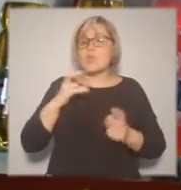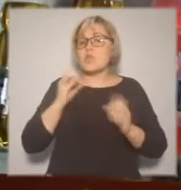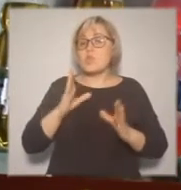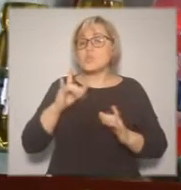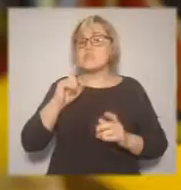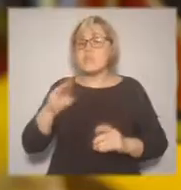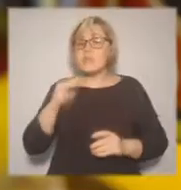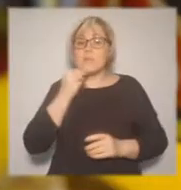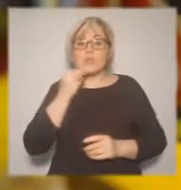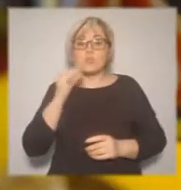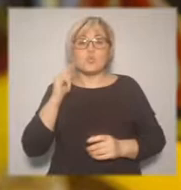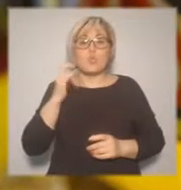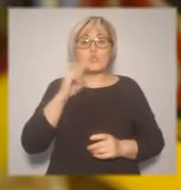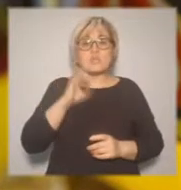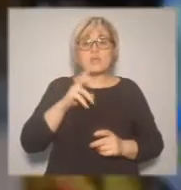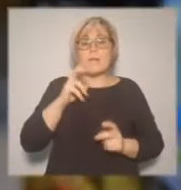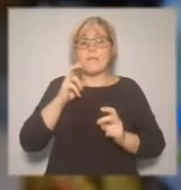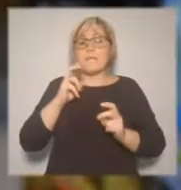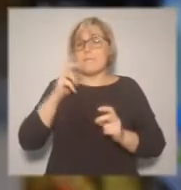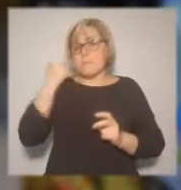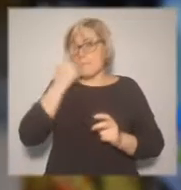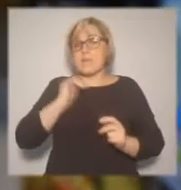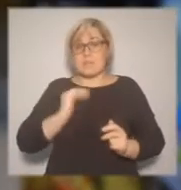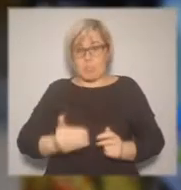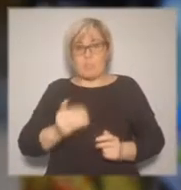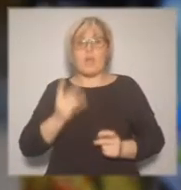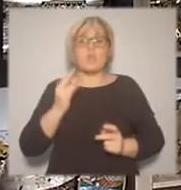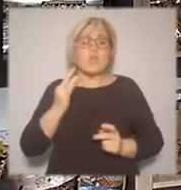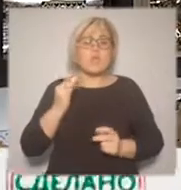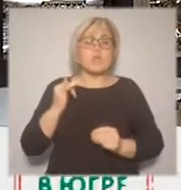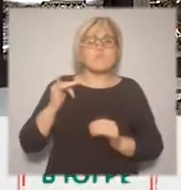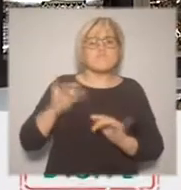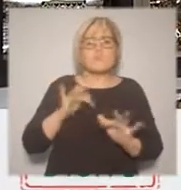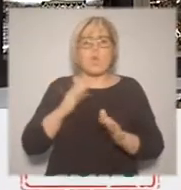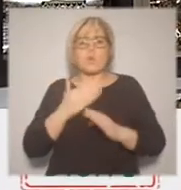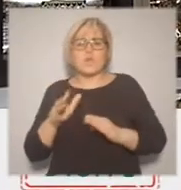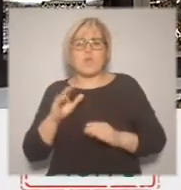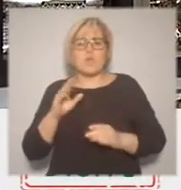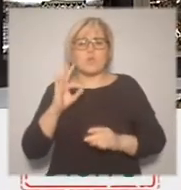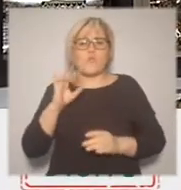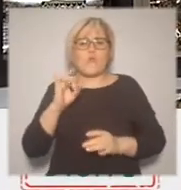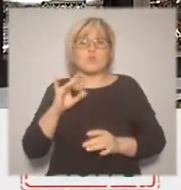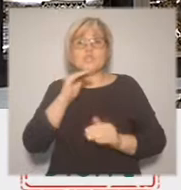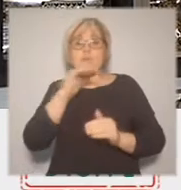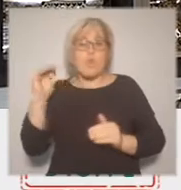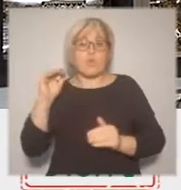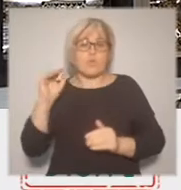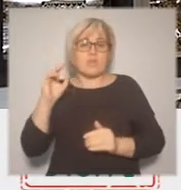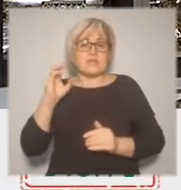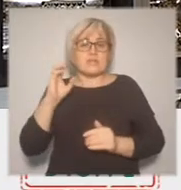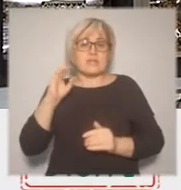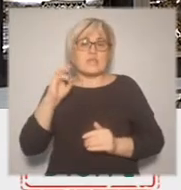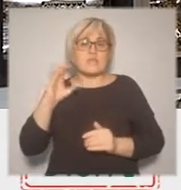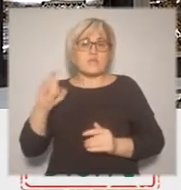отдельных товаров на полки сетевых супермаркетов и рынки других регионов страны. Такие магазины